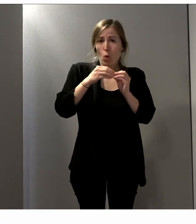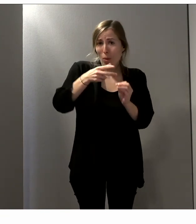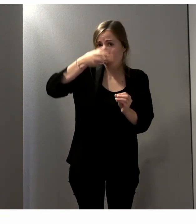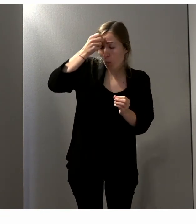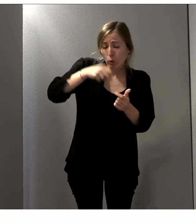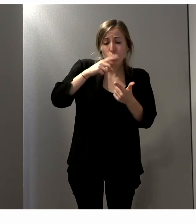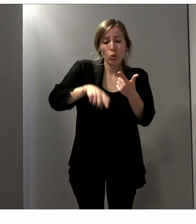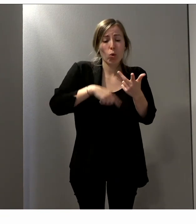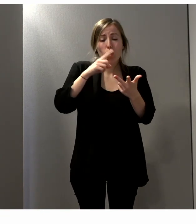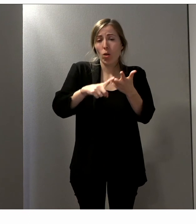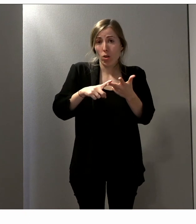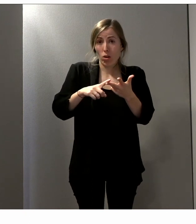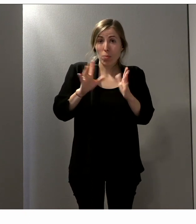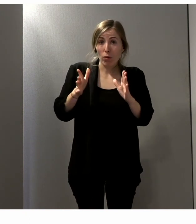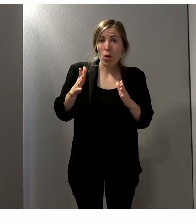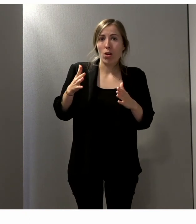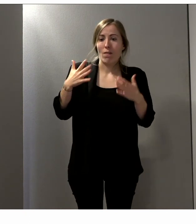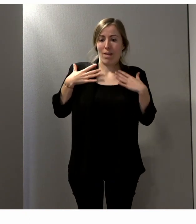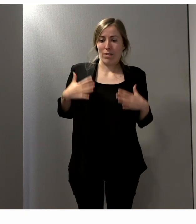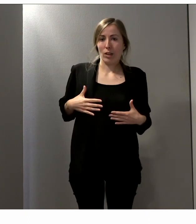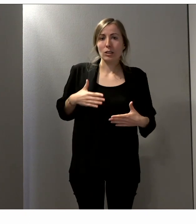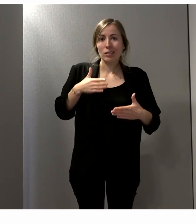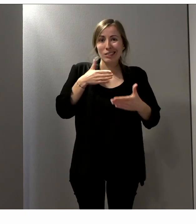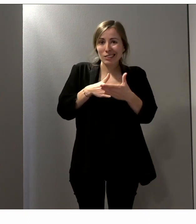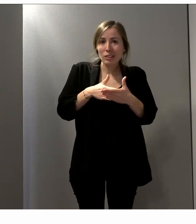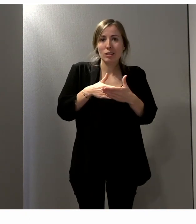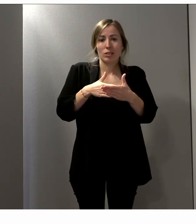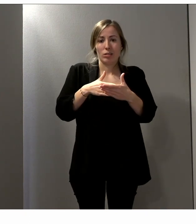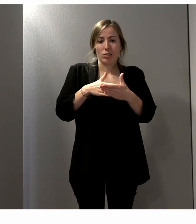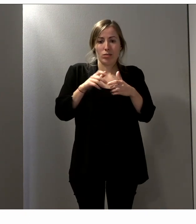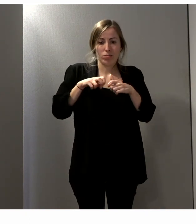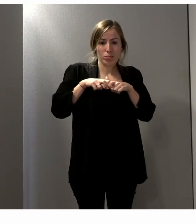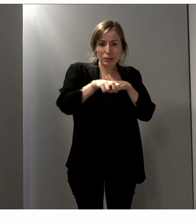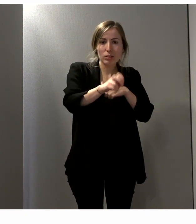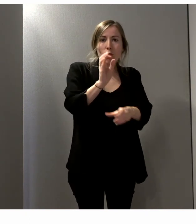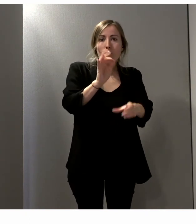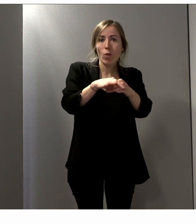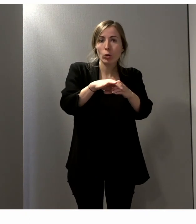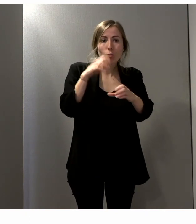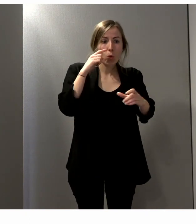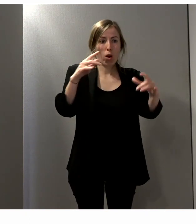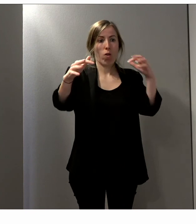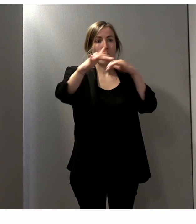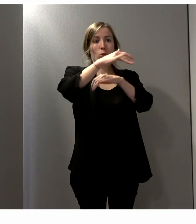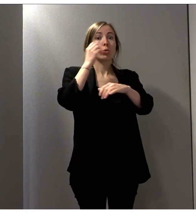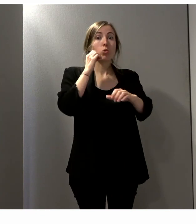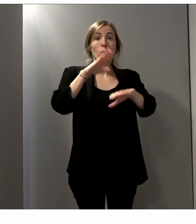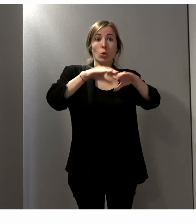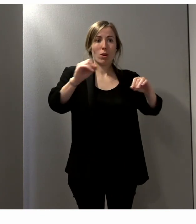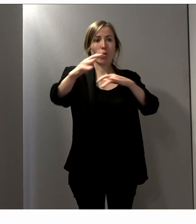compréhension, qui ne peuvent pas physiquement réaliser tous les actes liés au vote et qui représentent un environnement bien souvent